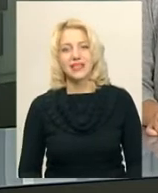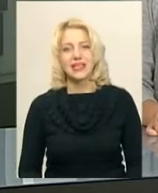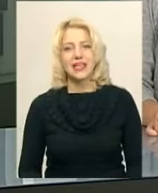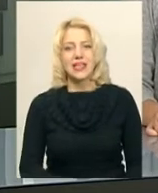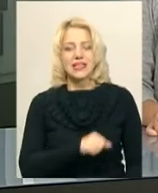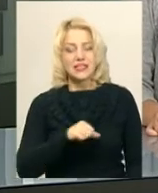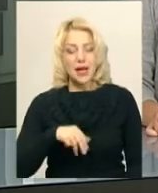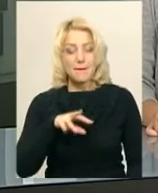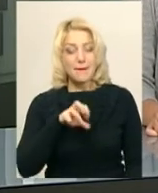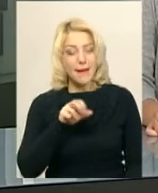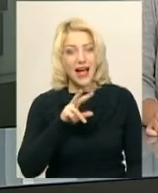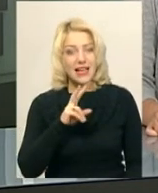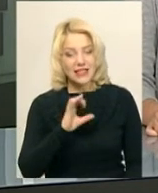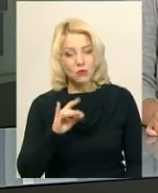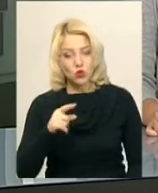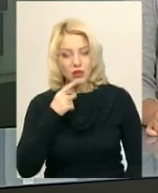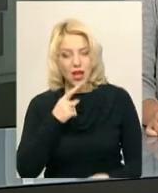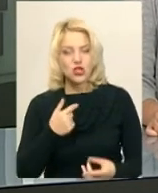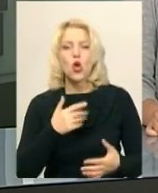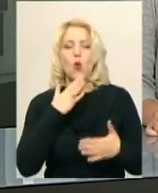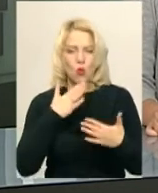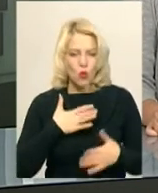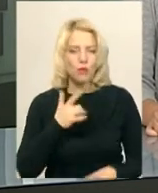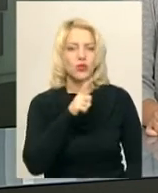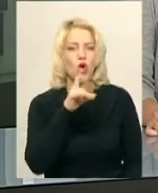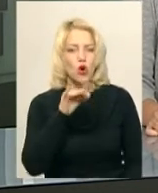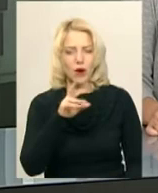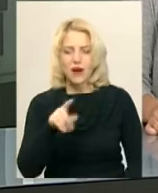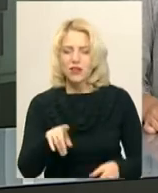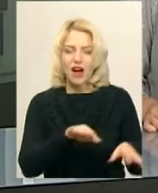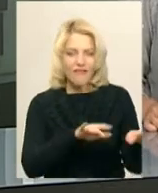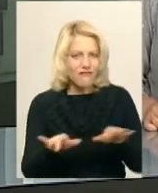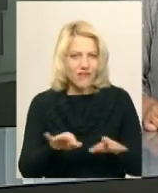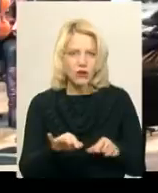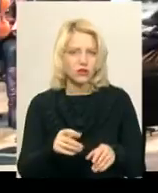Сам Денис Максимчук каже, хоч і дуже любить твори Рахманінова, та його виконання складне.